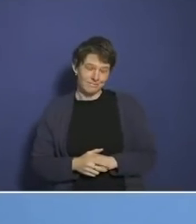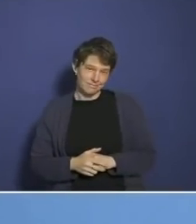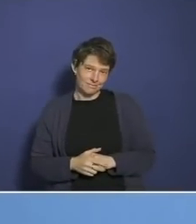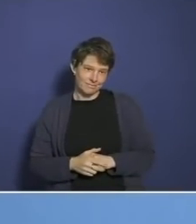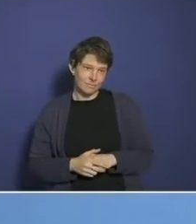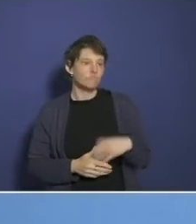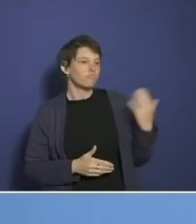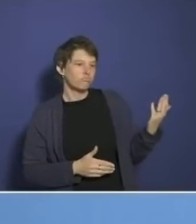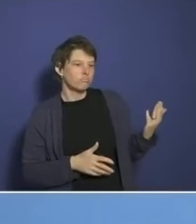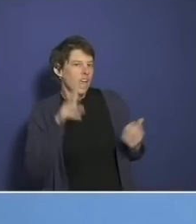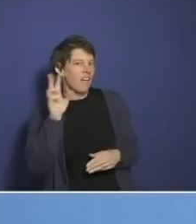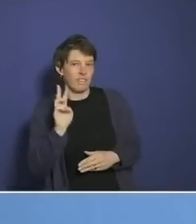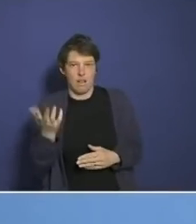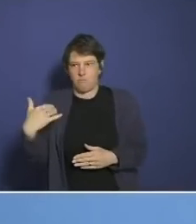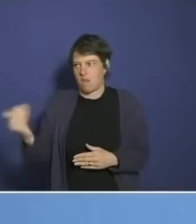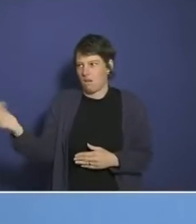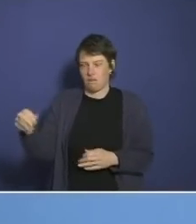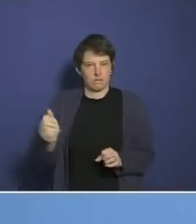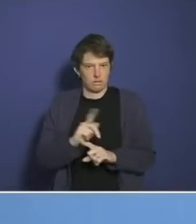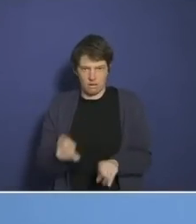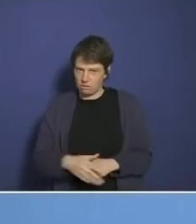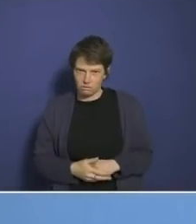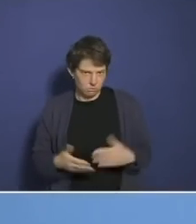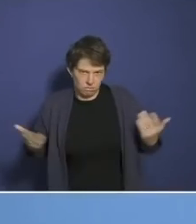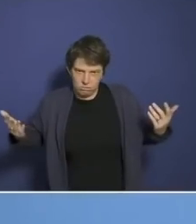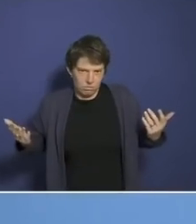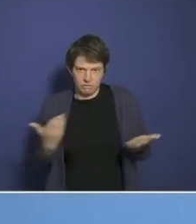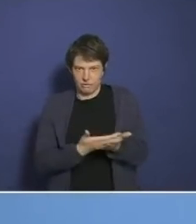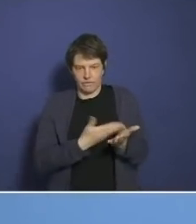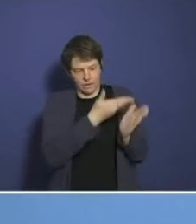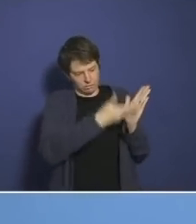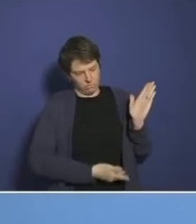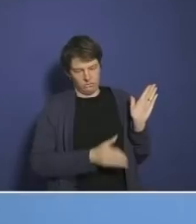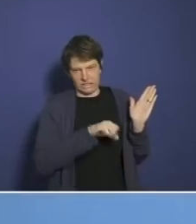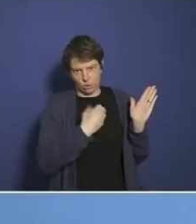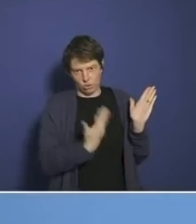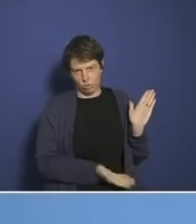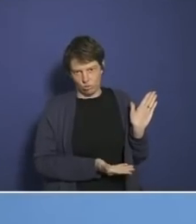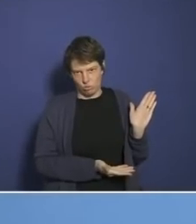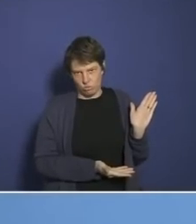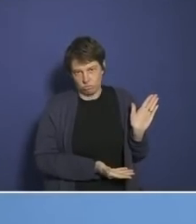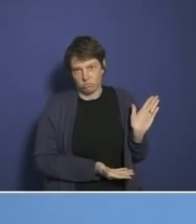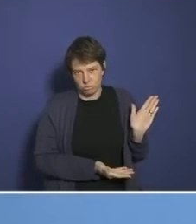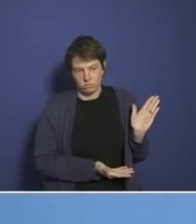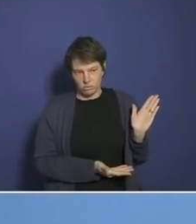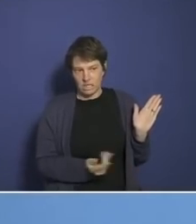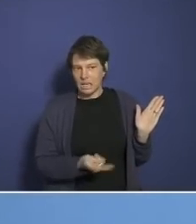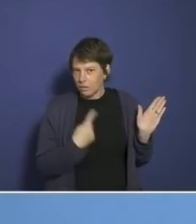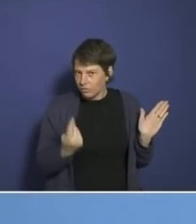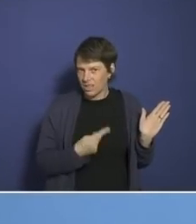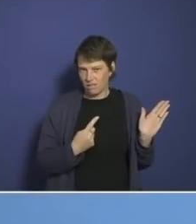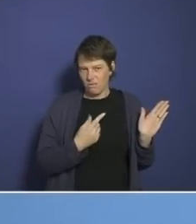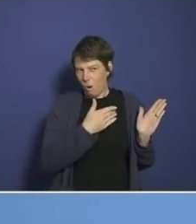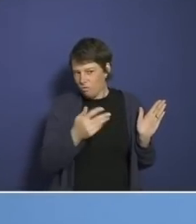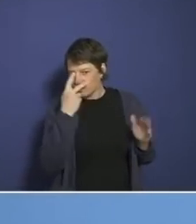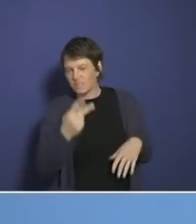Das kann ich nicht viel mehr zu ergänzen. Die Faktenlage ist, wie sie ist. Und wir stellen halt immer wieder fest,